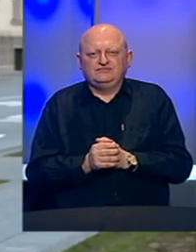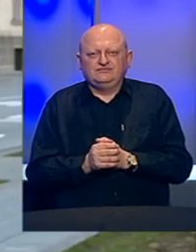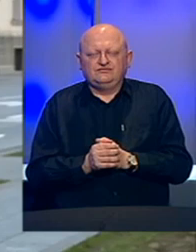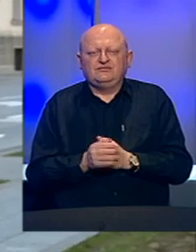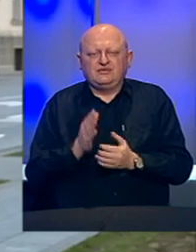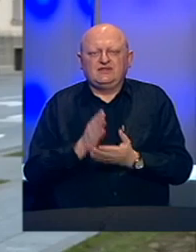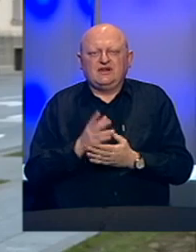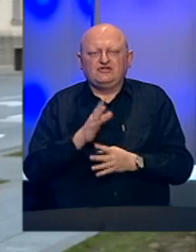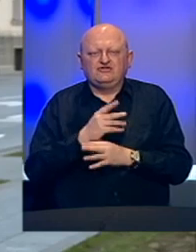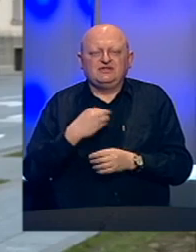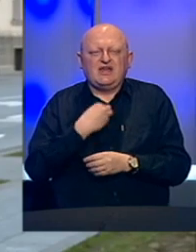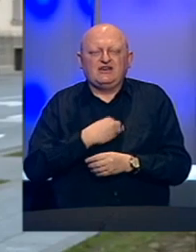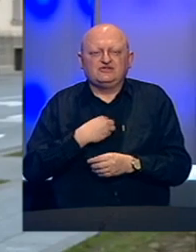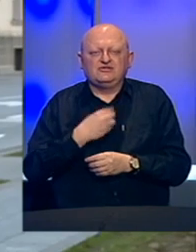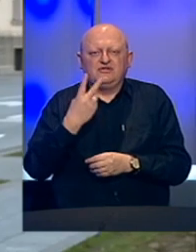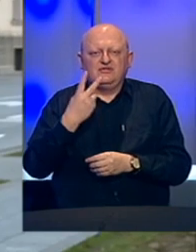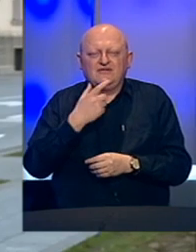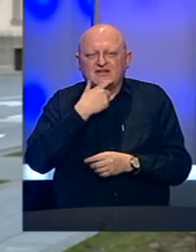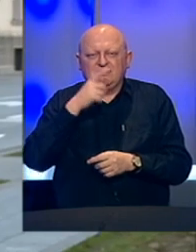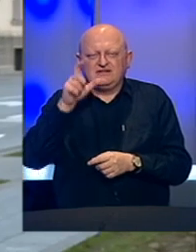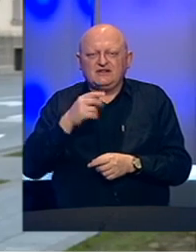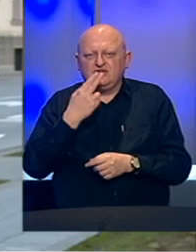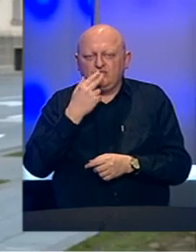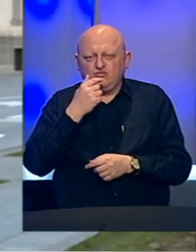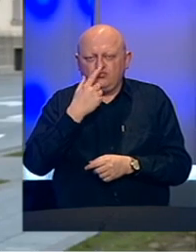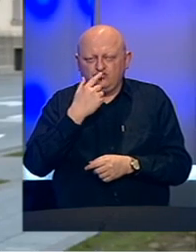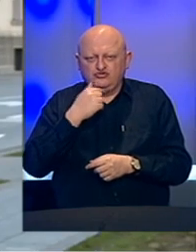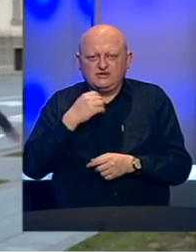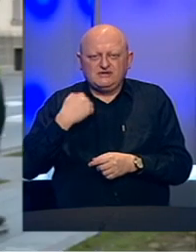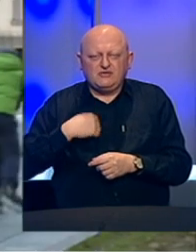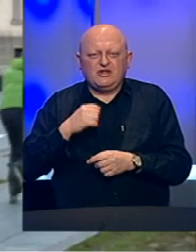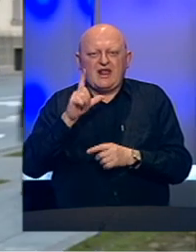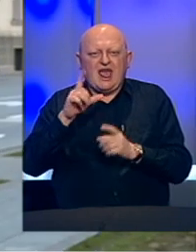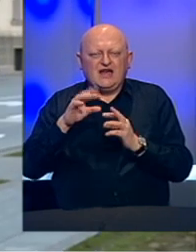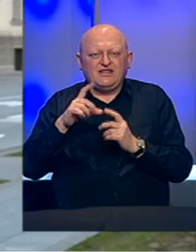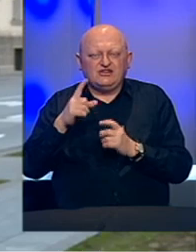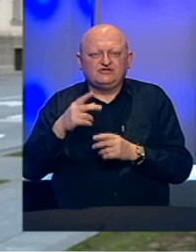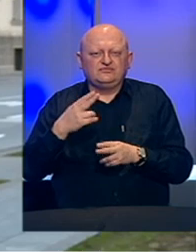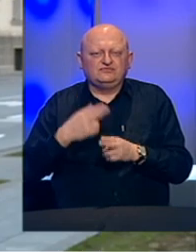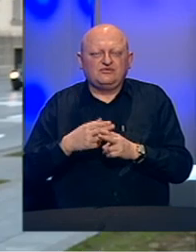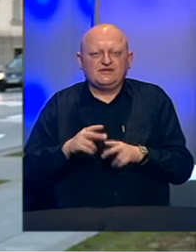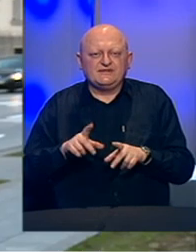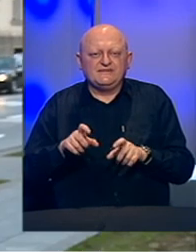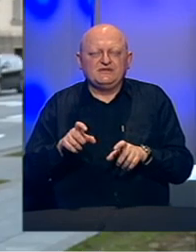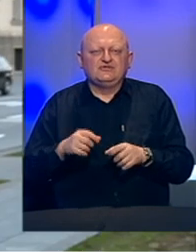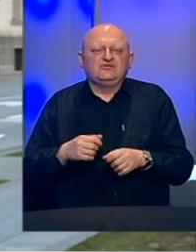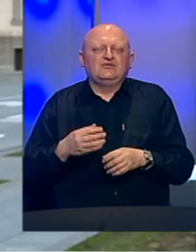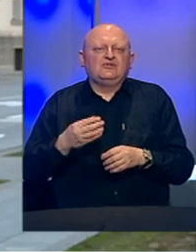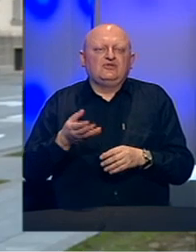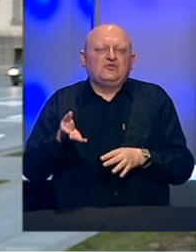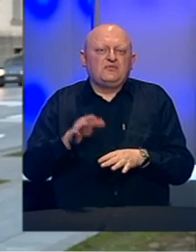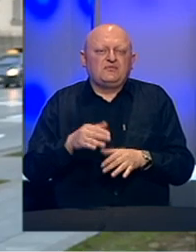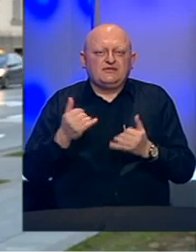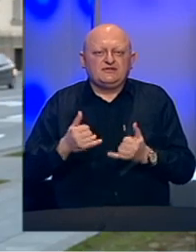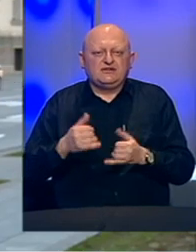Tako je željana, nažalost, dvojica starijih muškaraca iz Banja Luke i Laktaša, zaražena koronavirusom, preminula